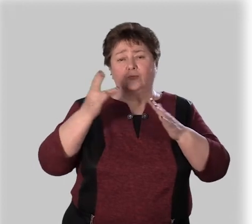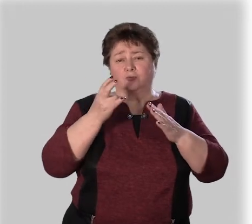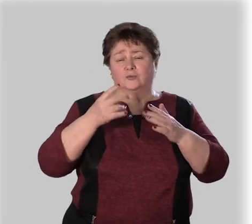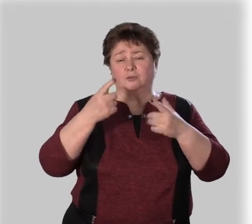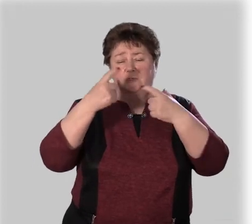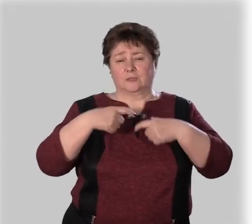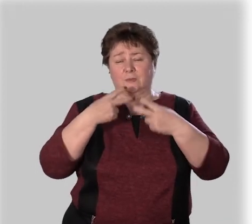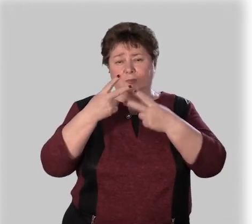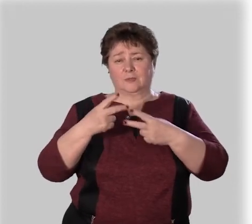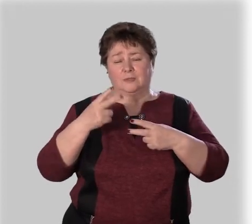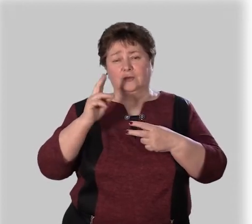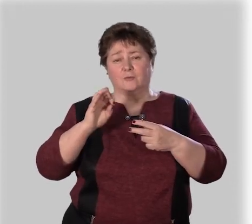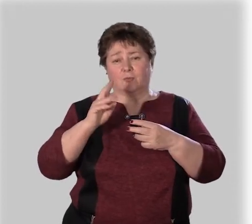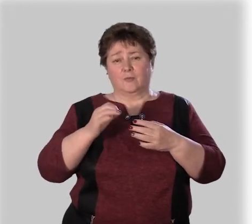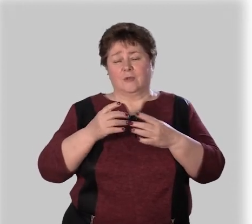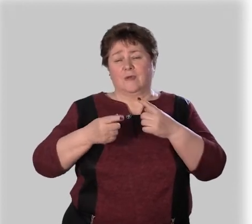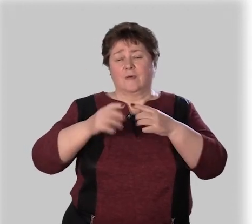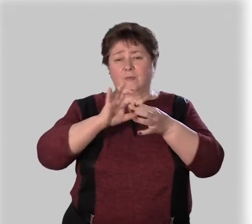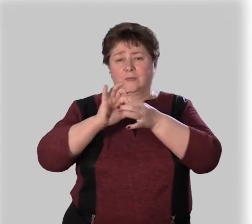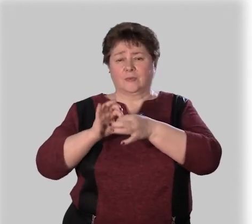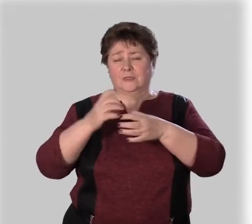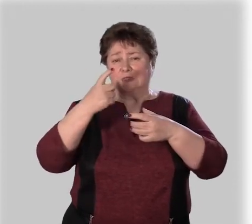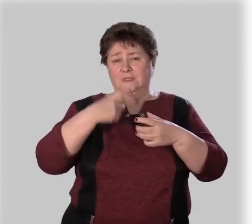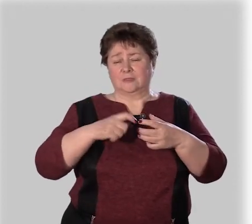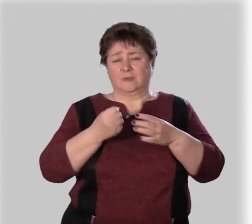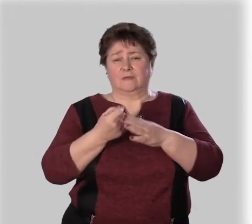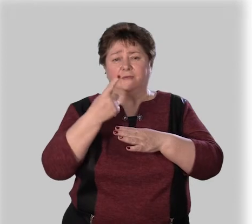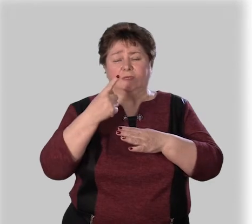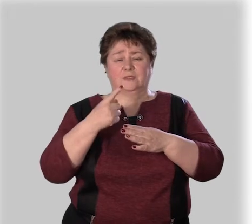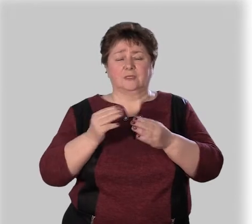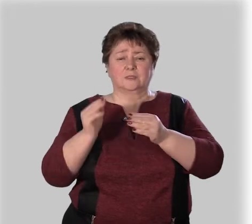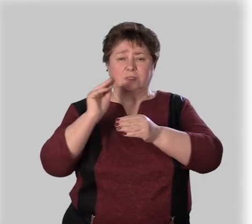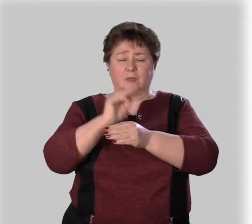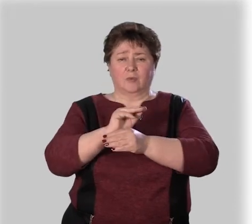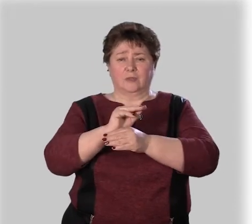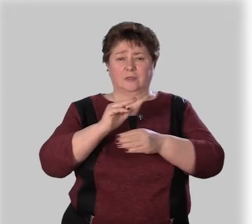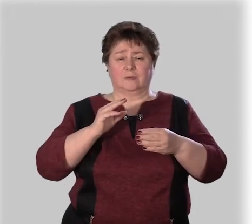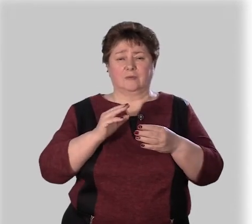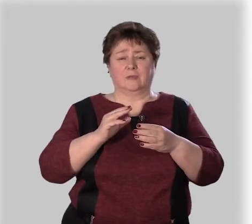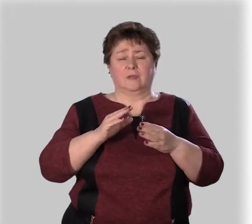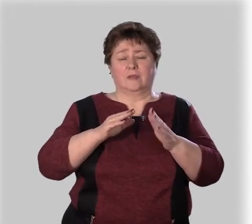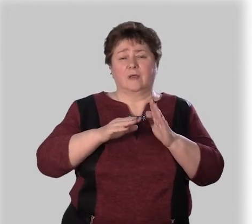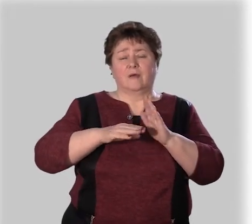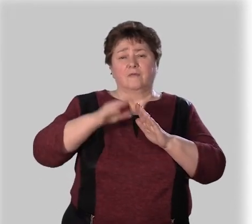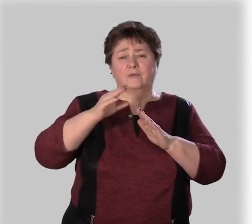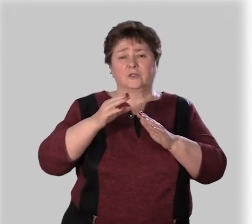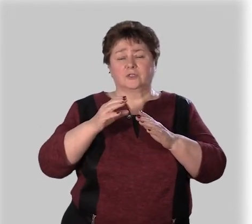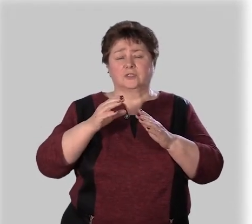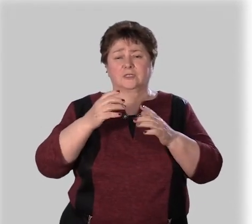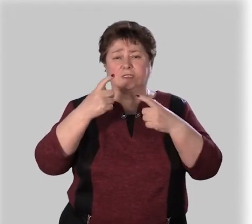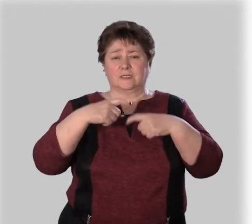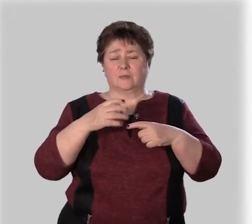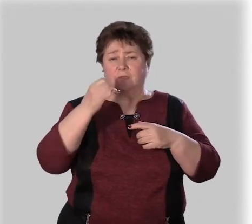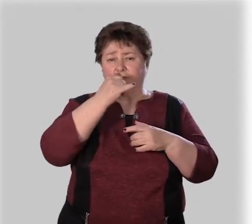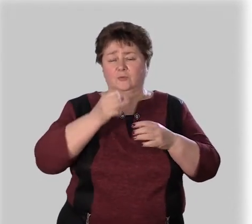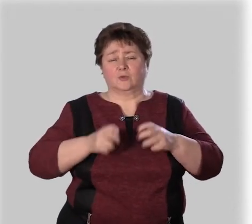оборотиться?» В предложении возвратное местоимение себя является дополнением. «Выше себя